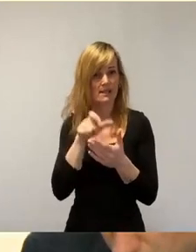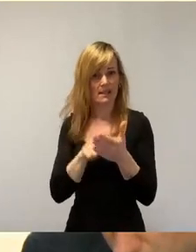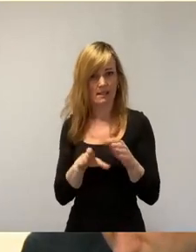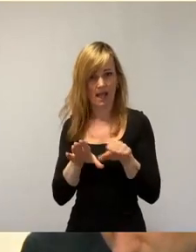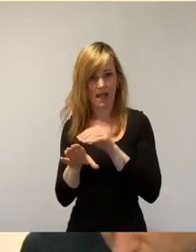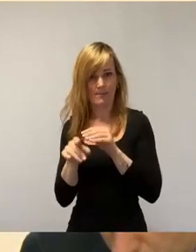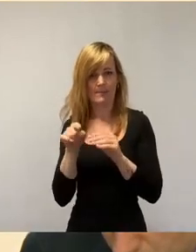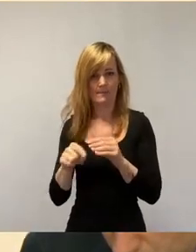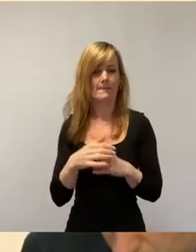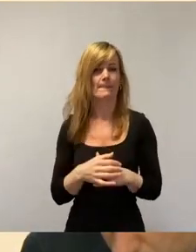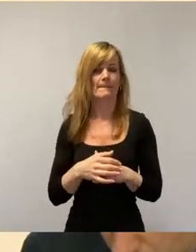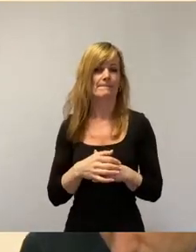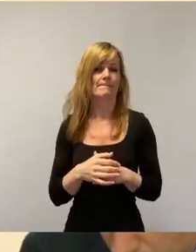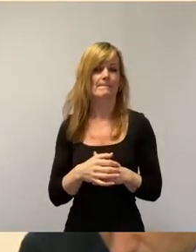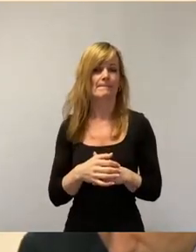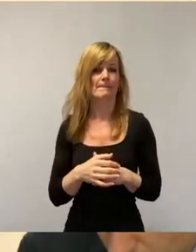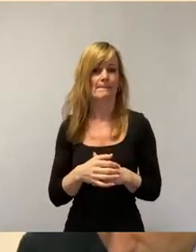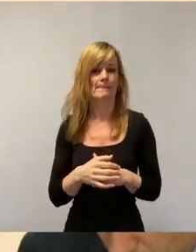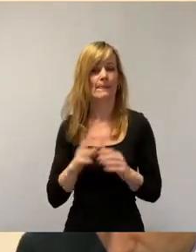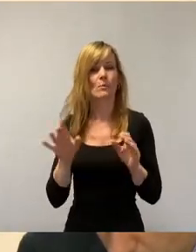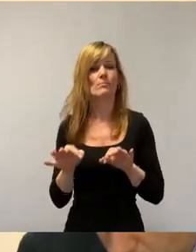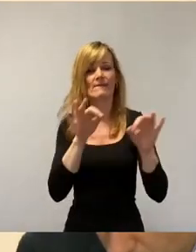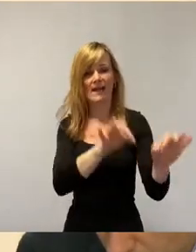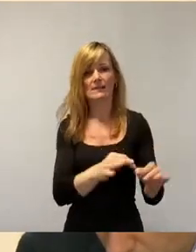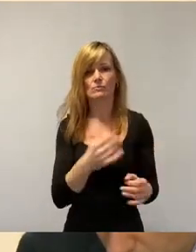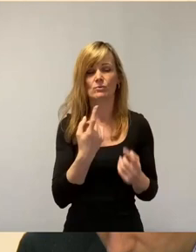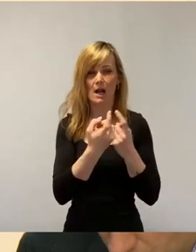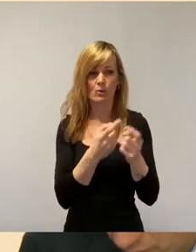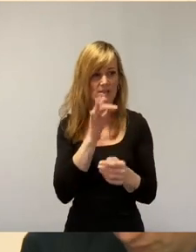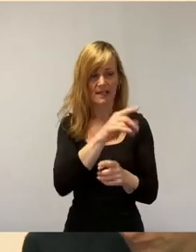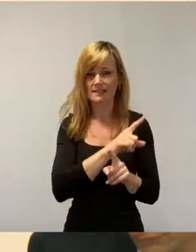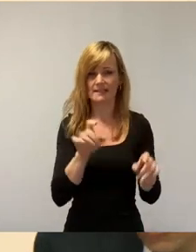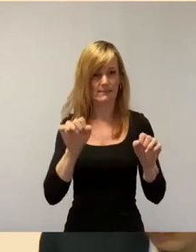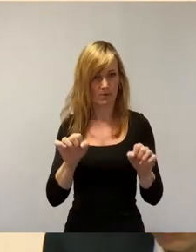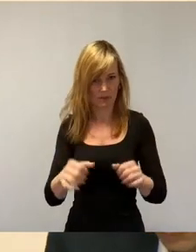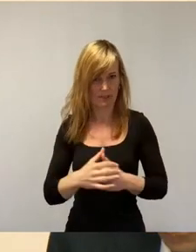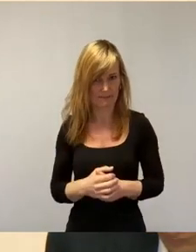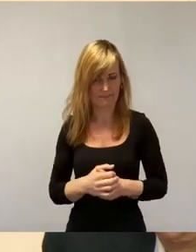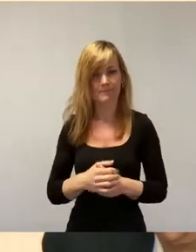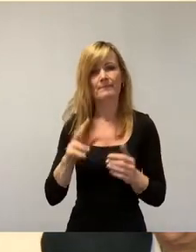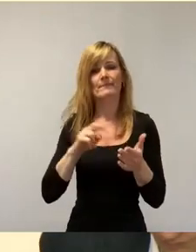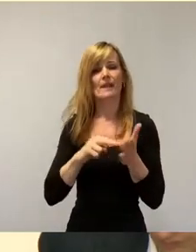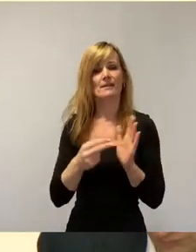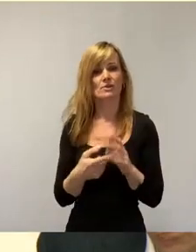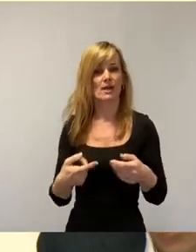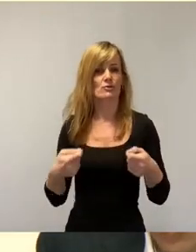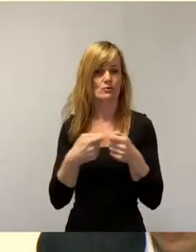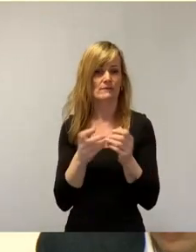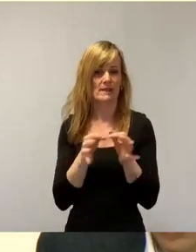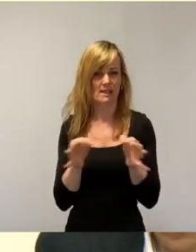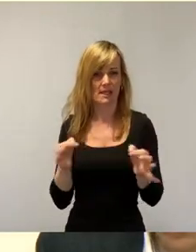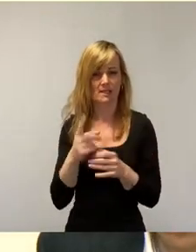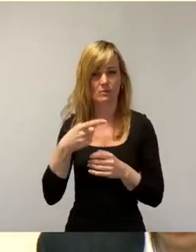Beweisungen ins In- und Ausland. Technische Anschlussfähigkeit zur Nutzung durch Leistungsbehörden der